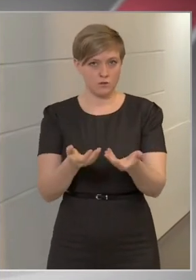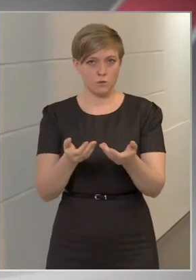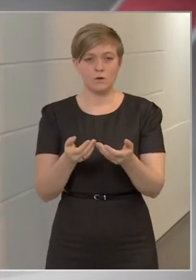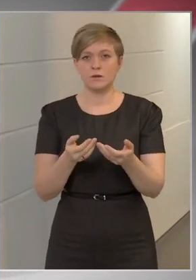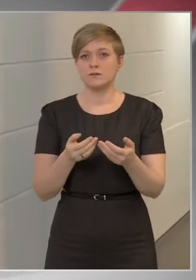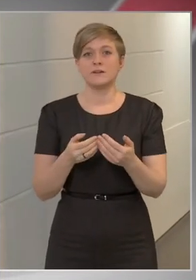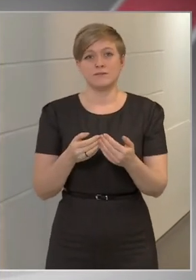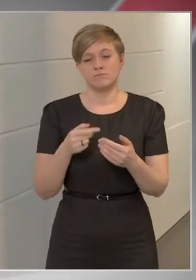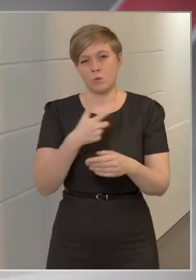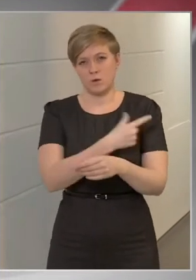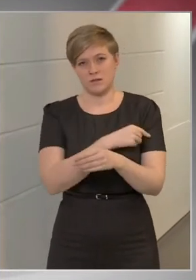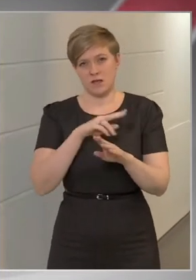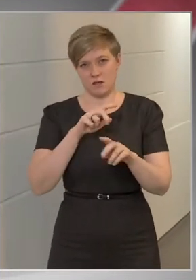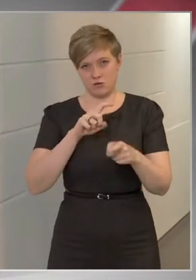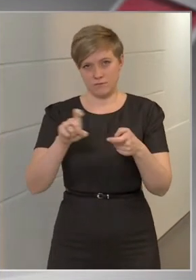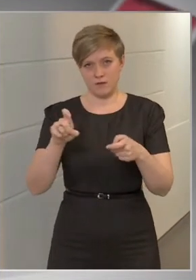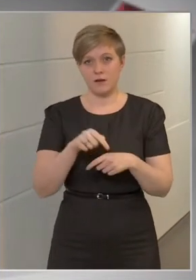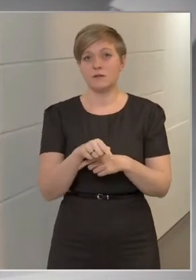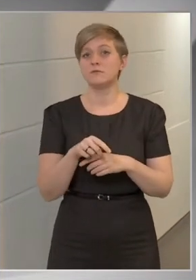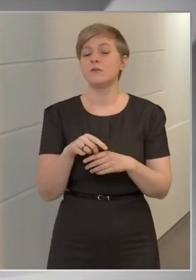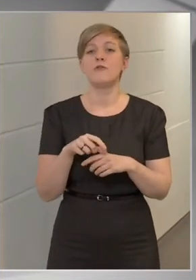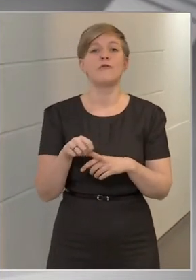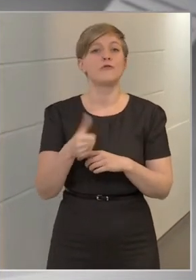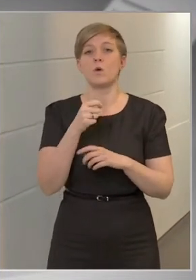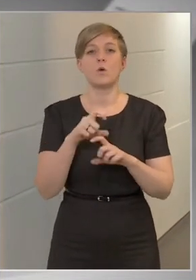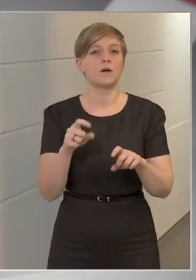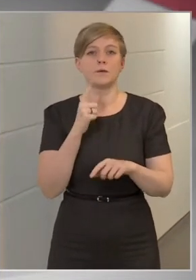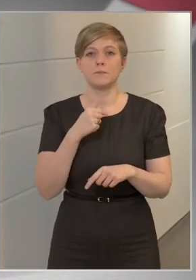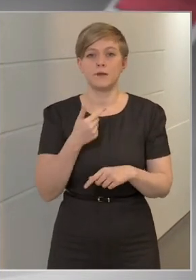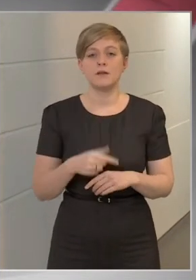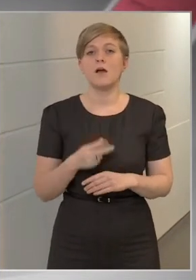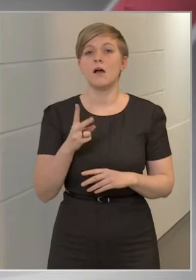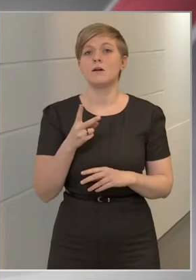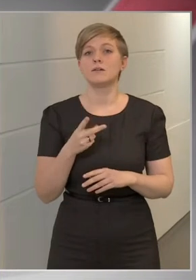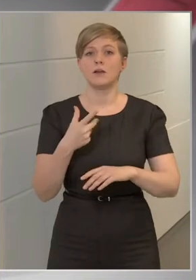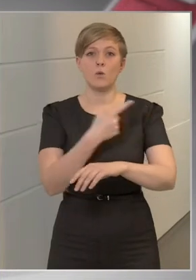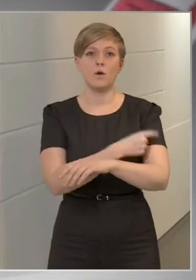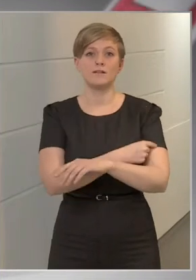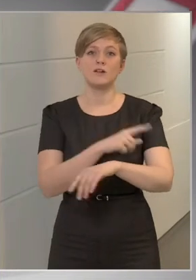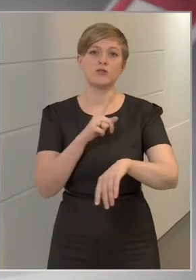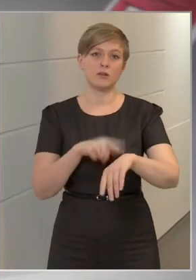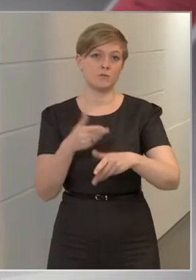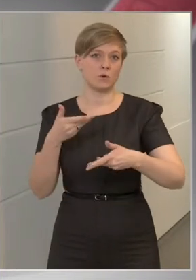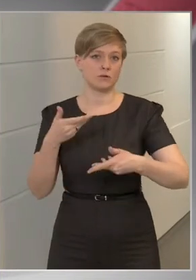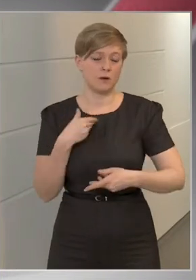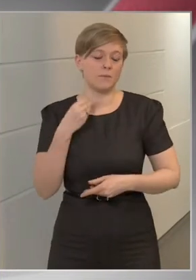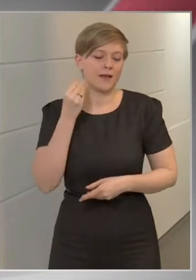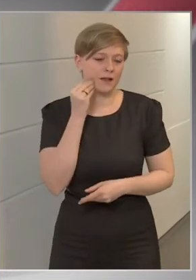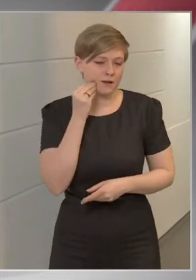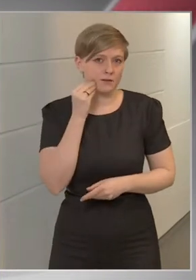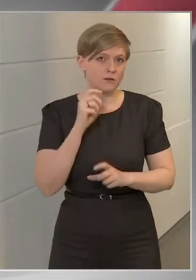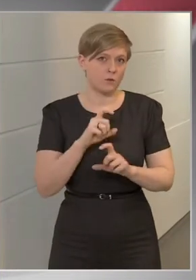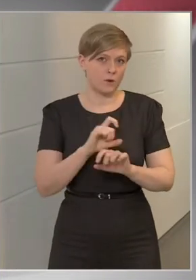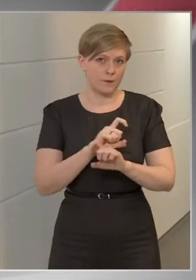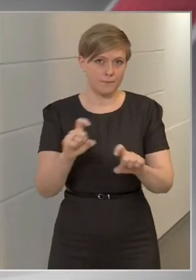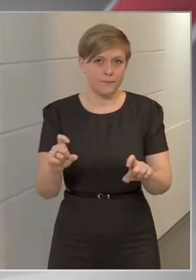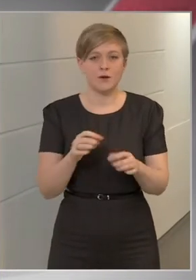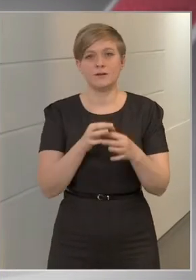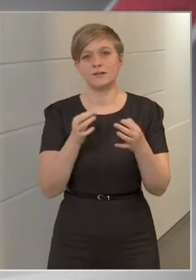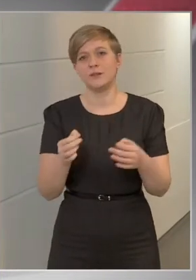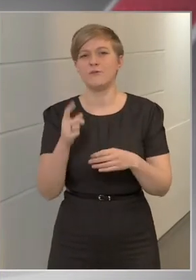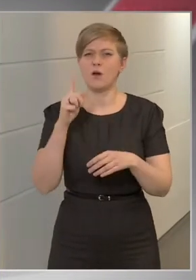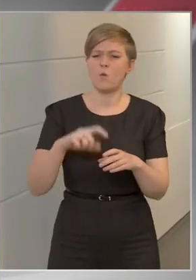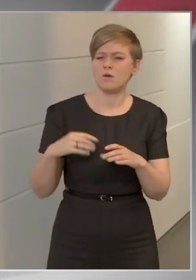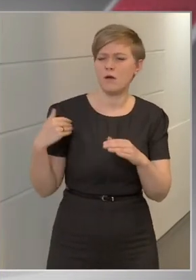az oltásoknál ennek leginkább az oka az volt, hogy aki az oltásra időpontot kap, érthető okokból, hiszen nyilván